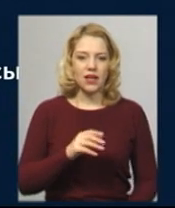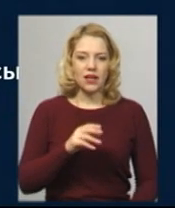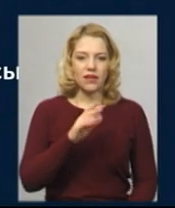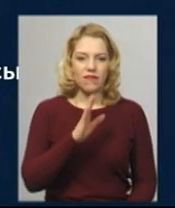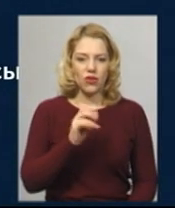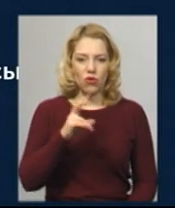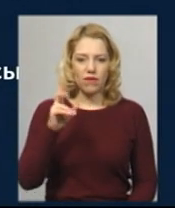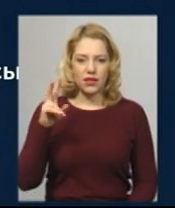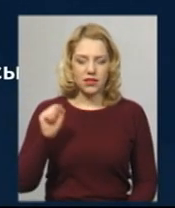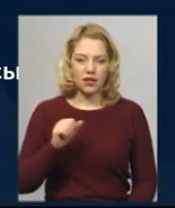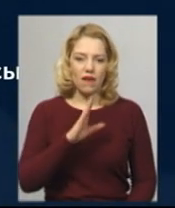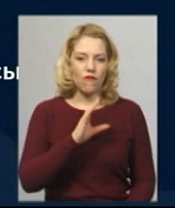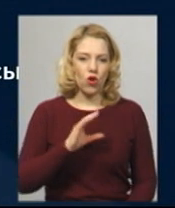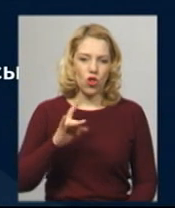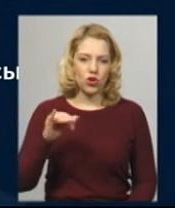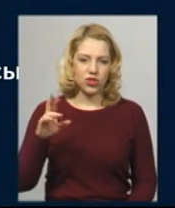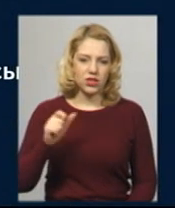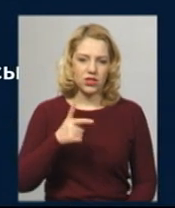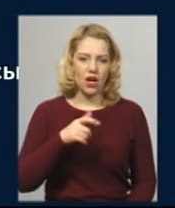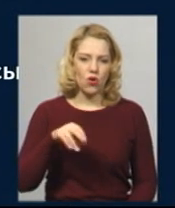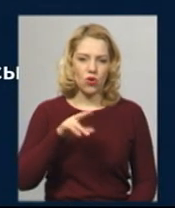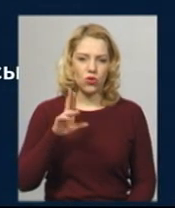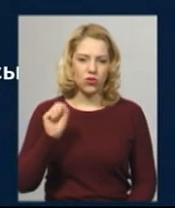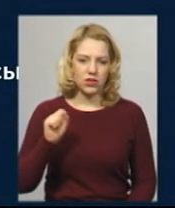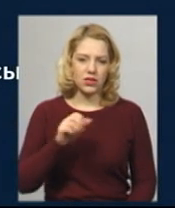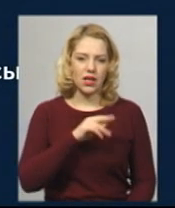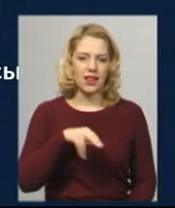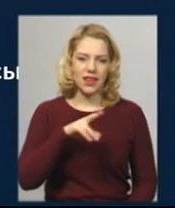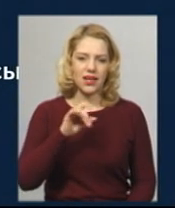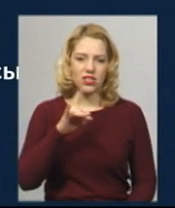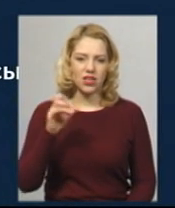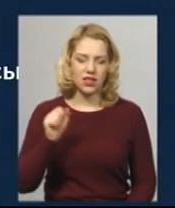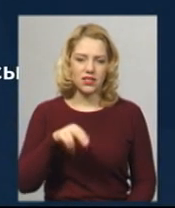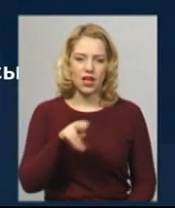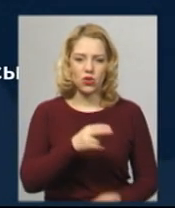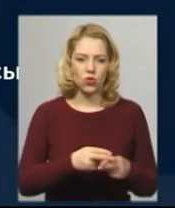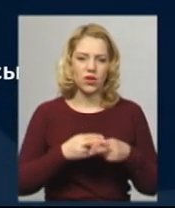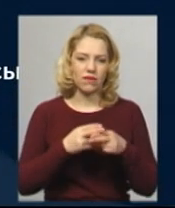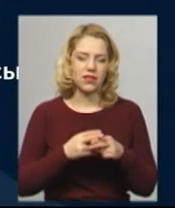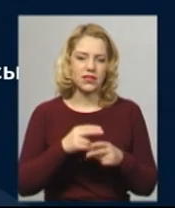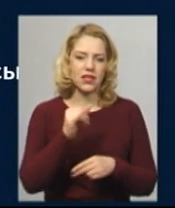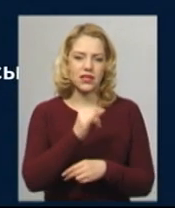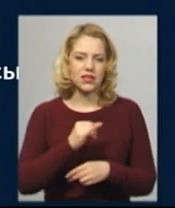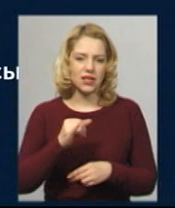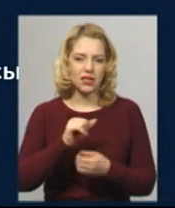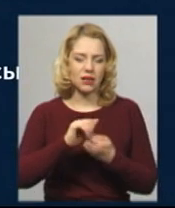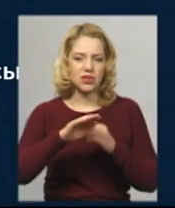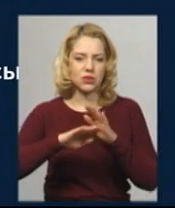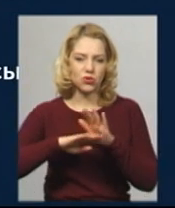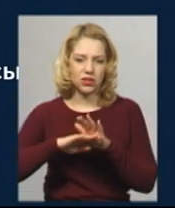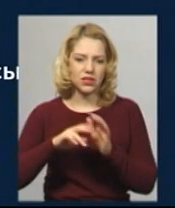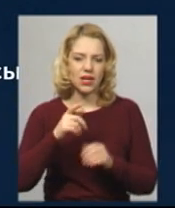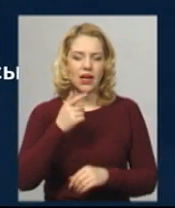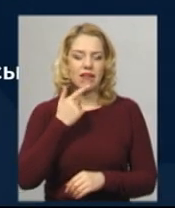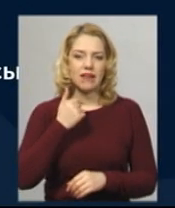очолив Віньковецьку райдержадміністрацію Юрій Марущин-Волочийську, Жанна Корда з Городоцьку, Олександр Щербань-Дережнянську,